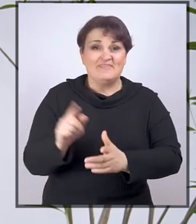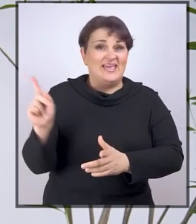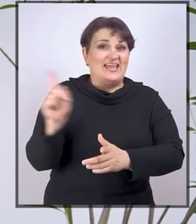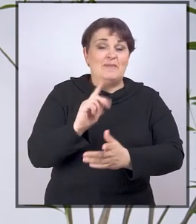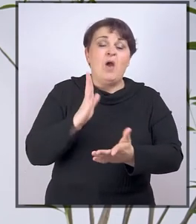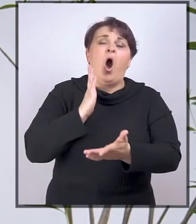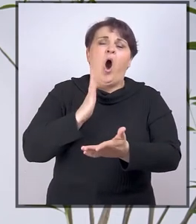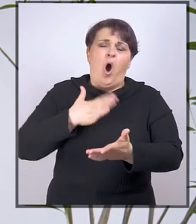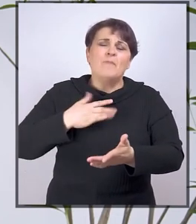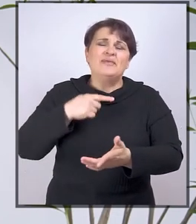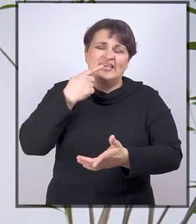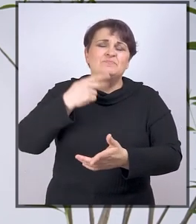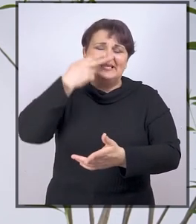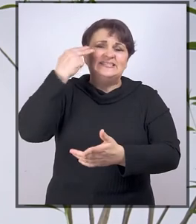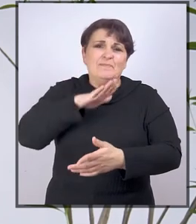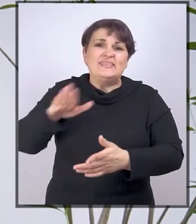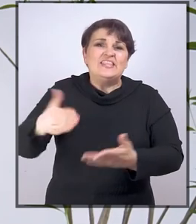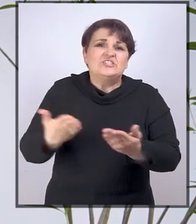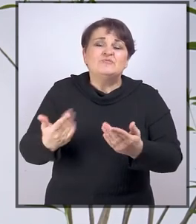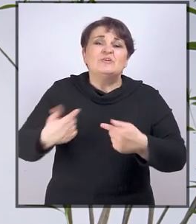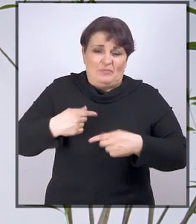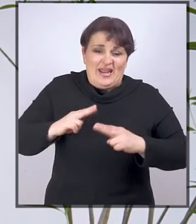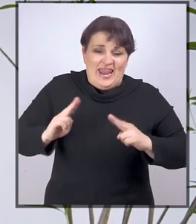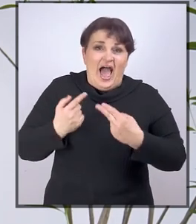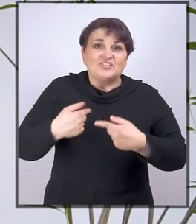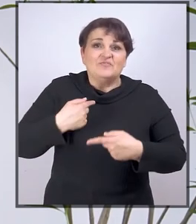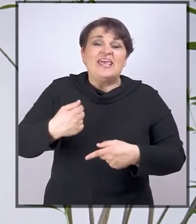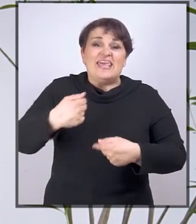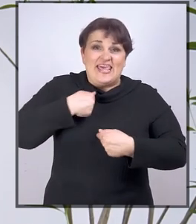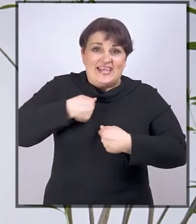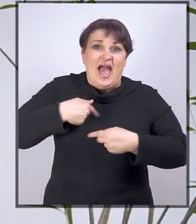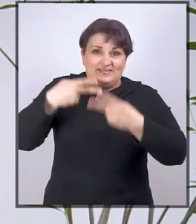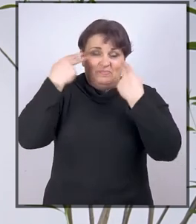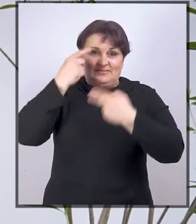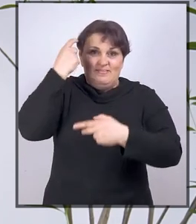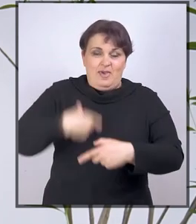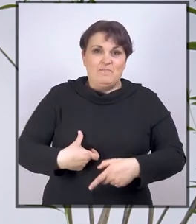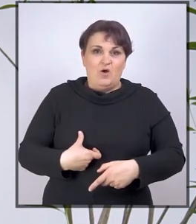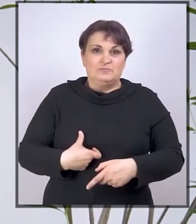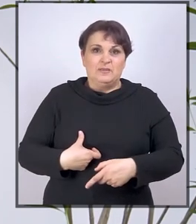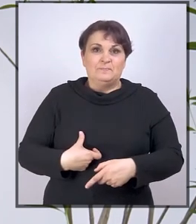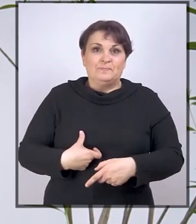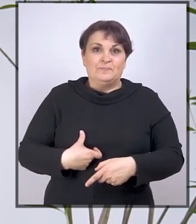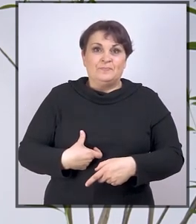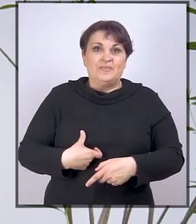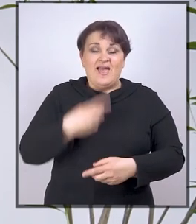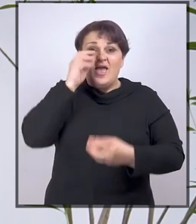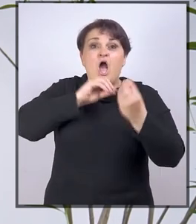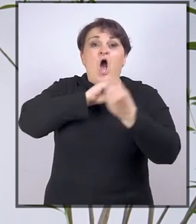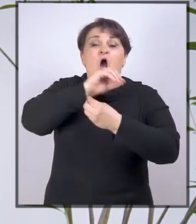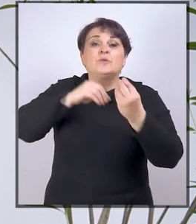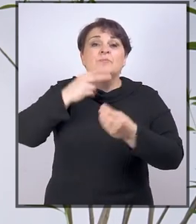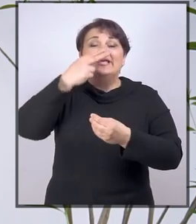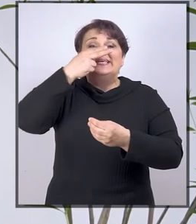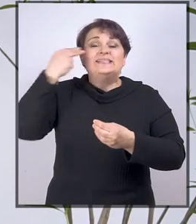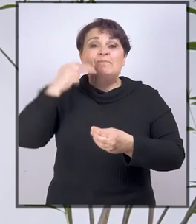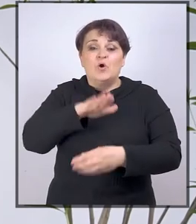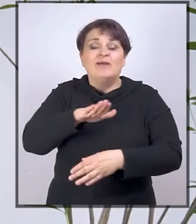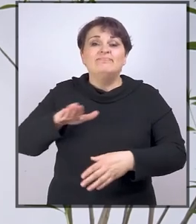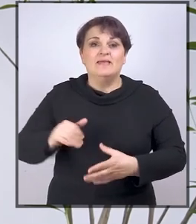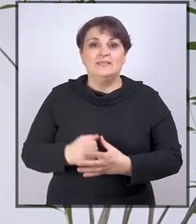Ne bi, opet kažem slijepo dijete, zato što mi najlakše bila sam u toj situaciji, odnosno